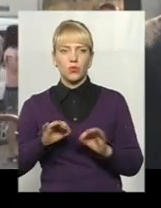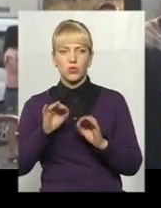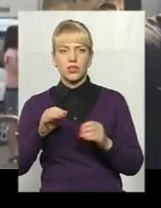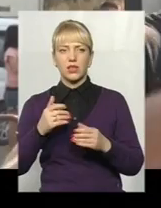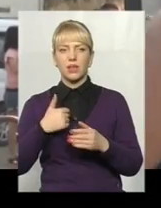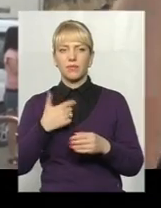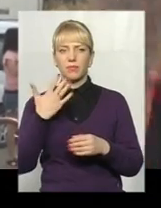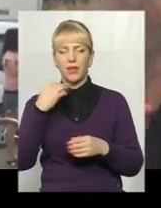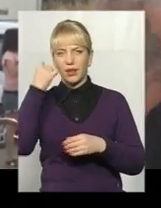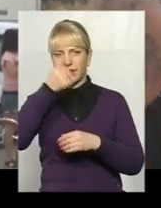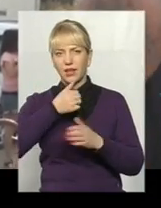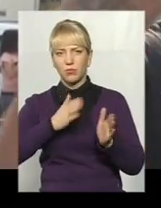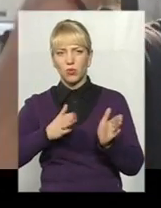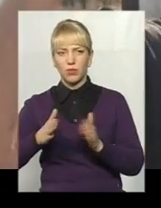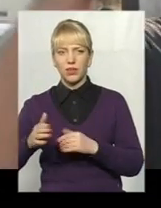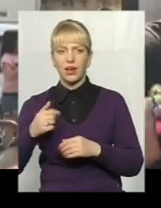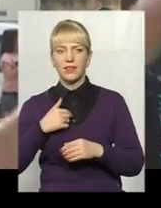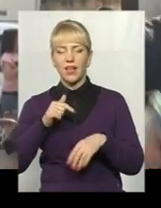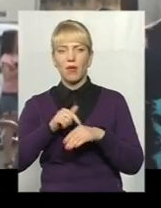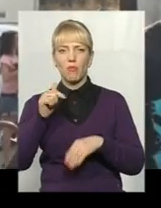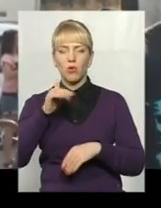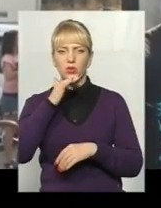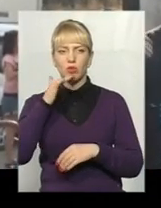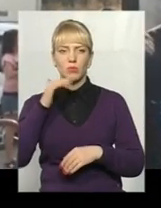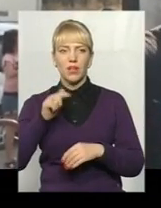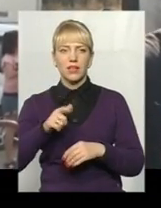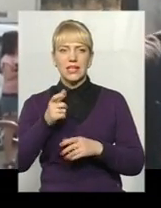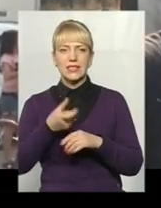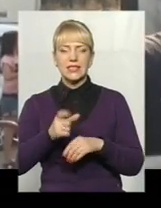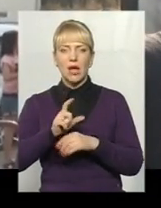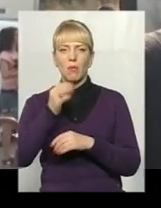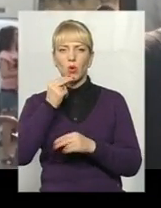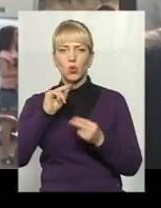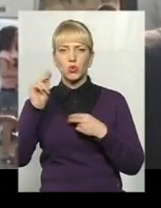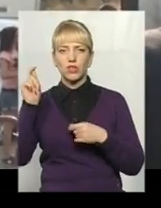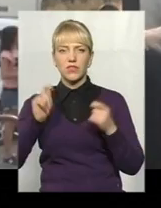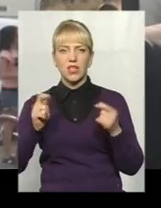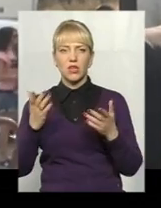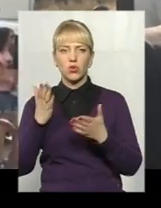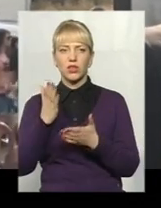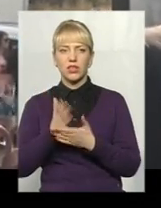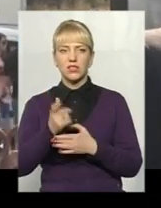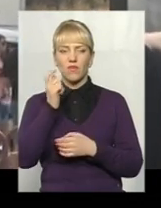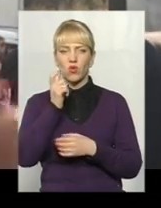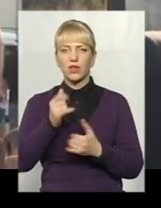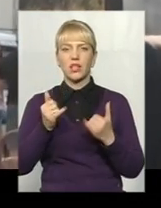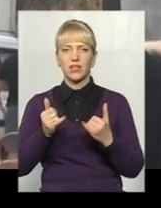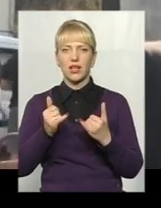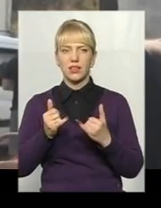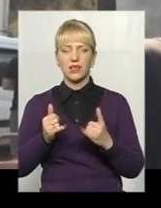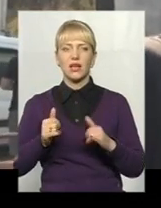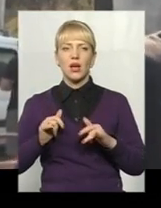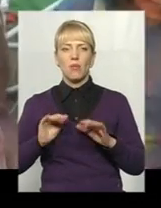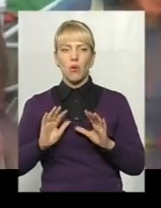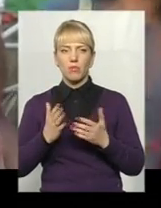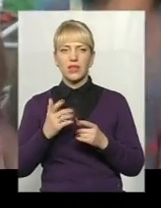Емоції просто уйма. Це найкращий фестиваль, який стосує в Україні на даний момент. Навіть захід фест віддихає